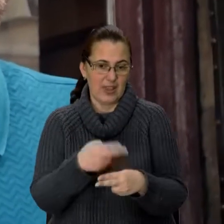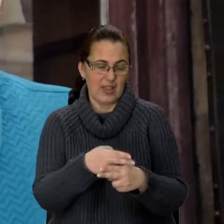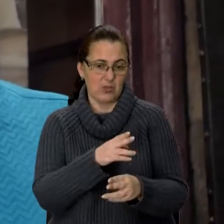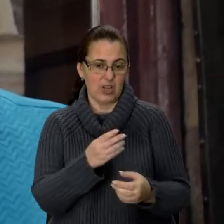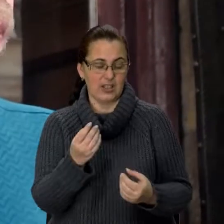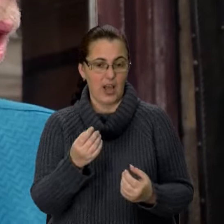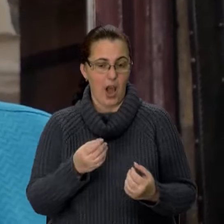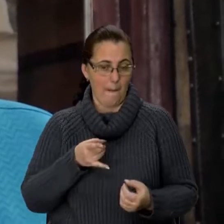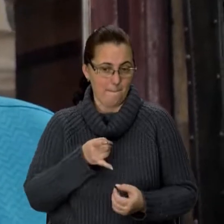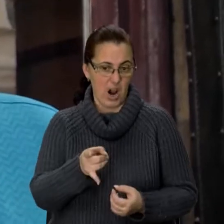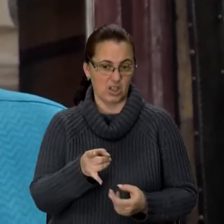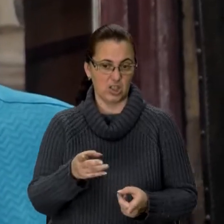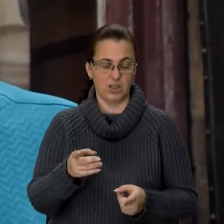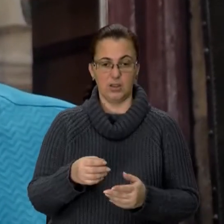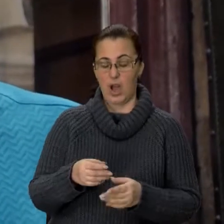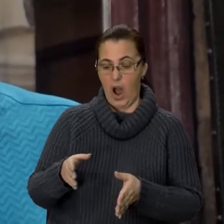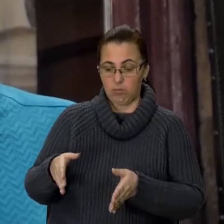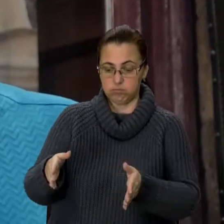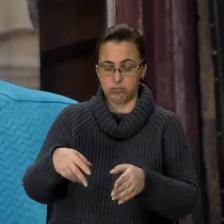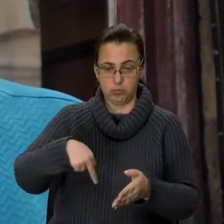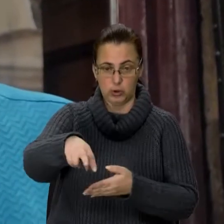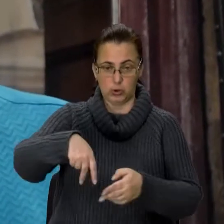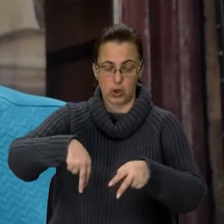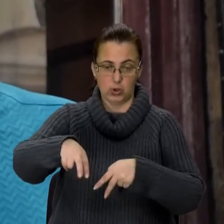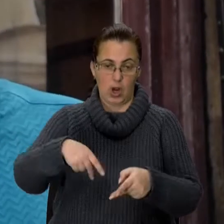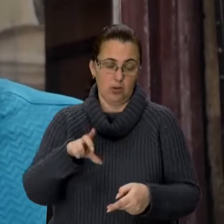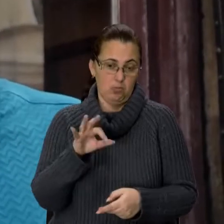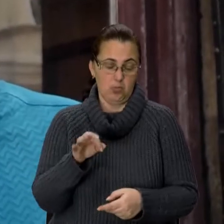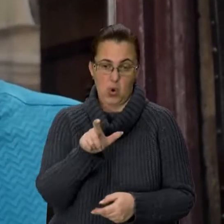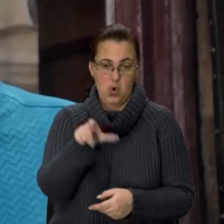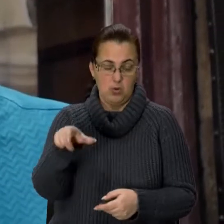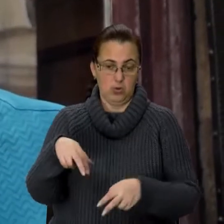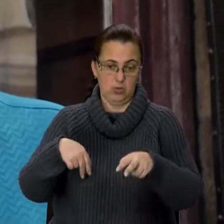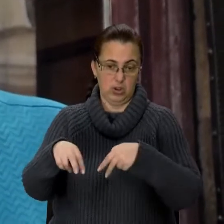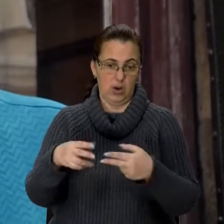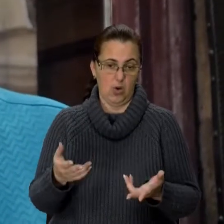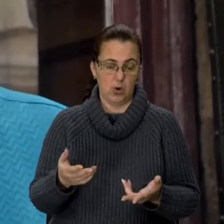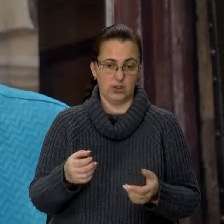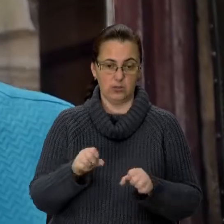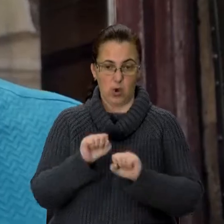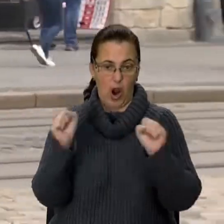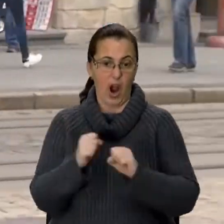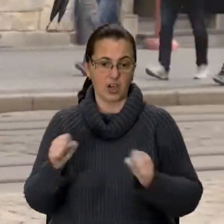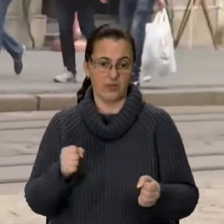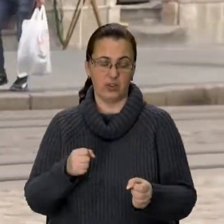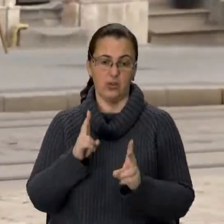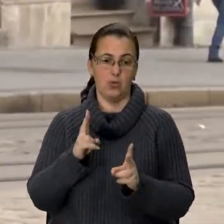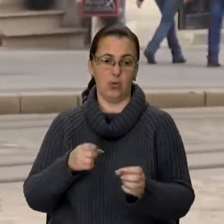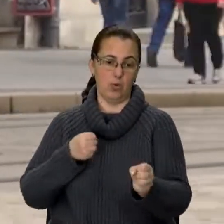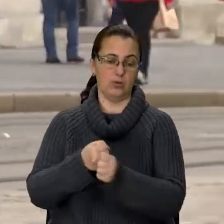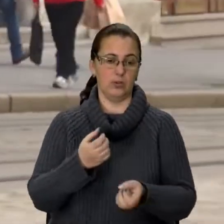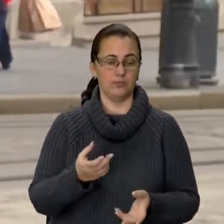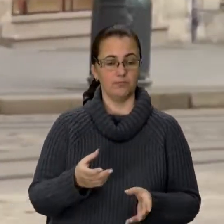чому не по тротуару, бо люди банально, і можна там, не знаю, якось розігнатися і когось збити. Разом із